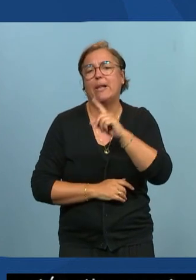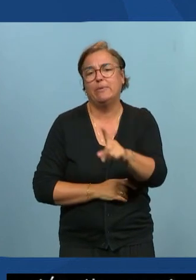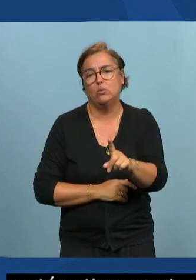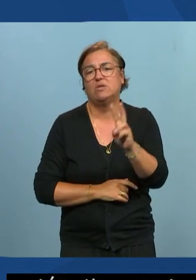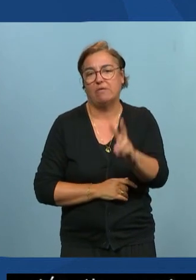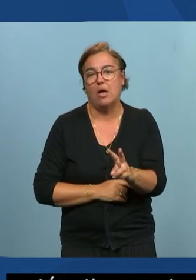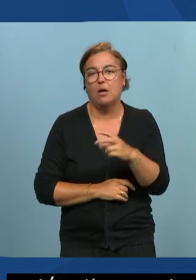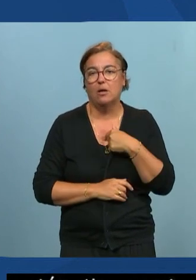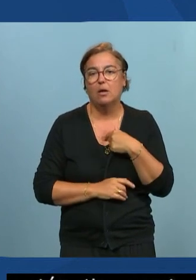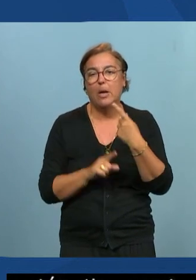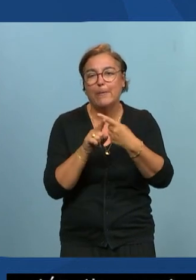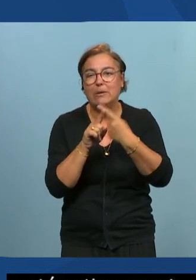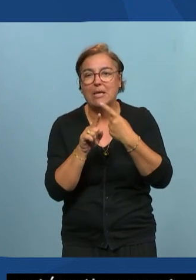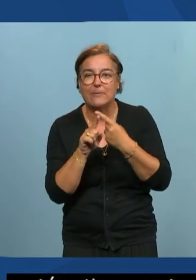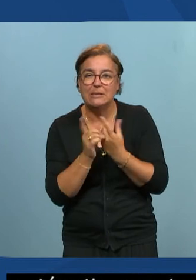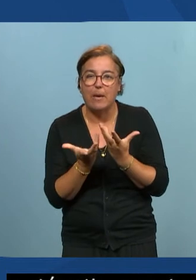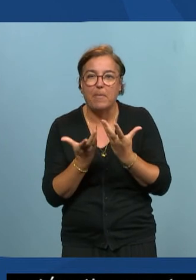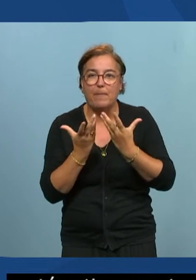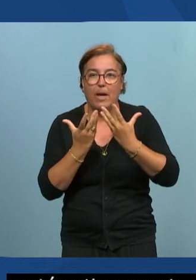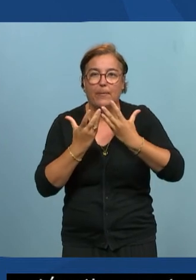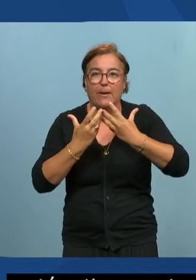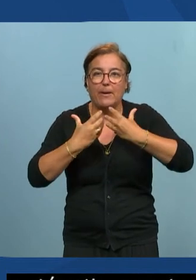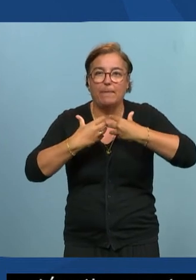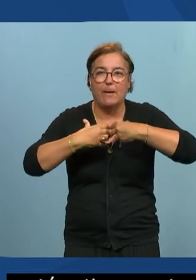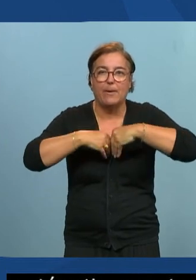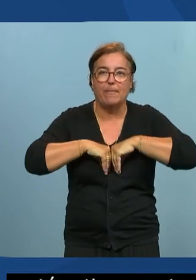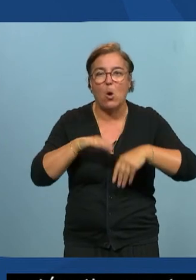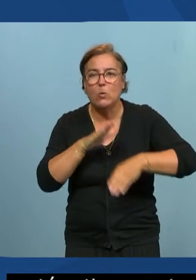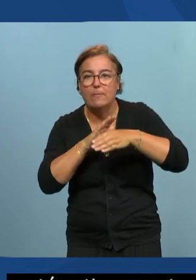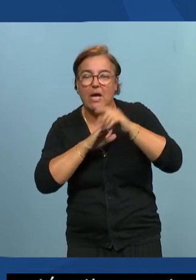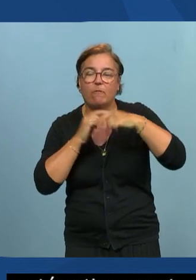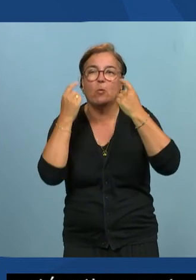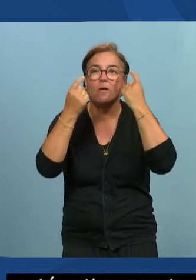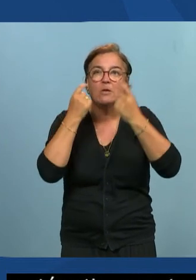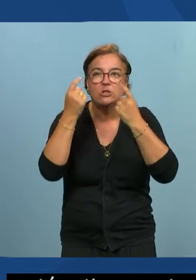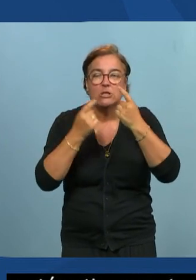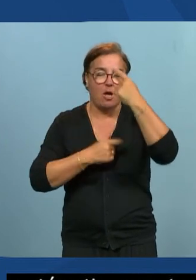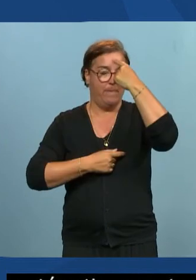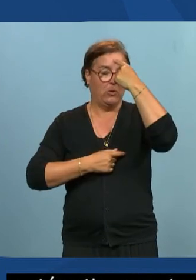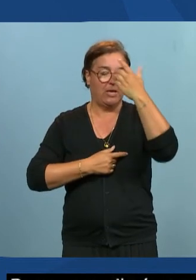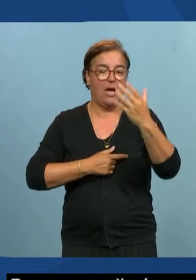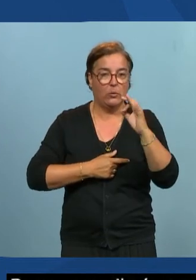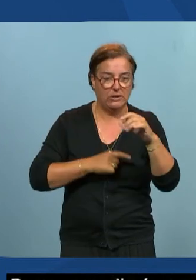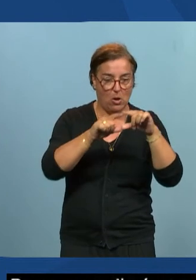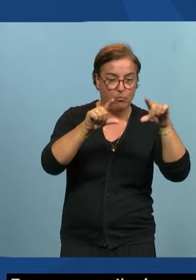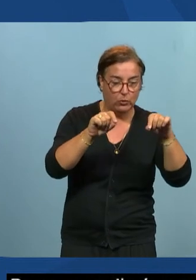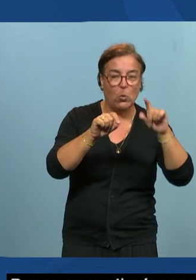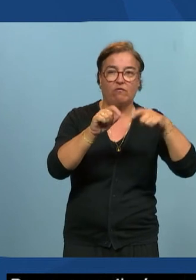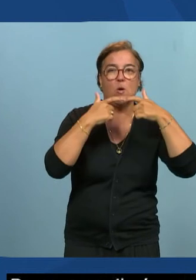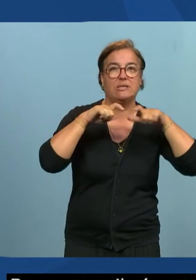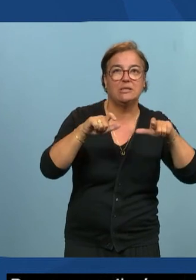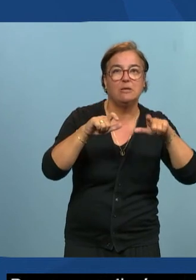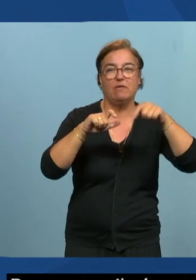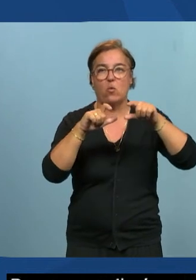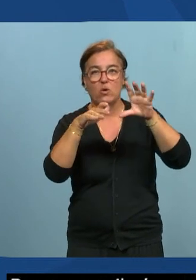s'efforce à réfléchir à penser il faut rendre un bouton accessible à décrire les